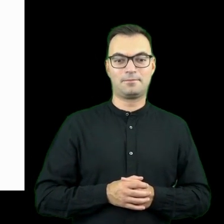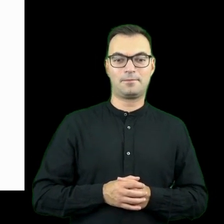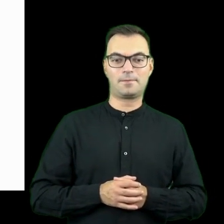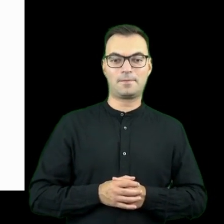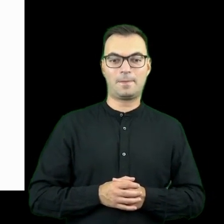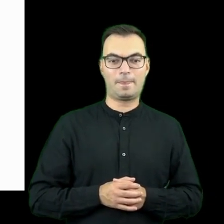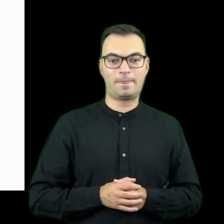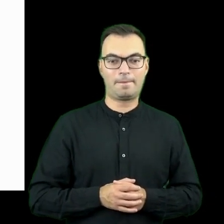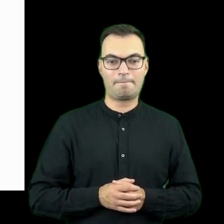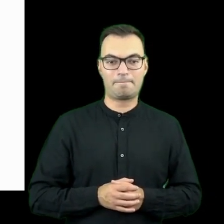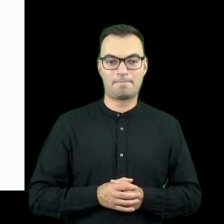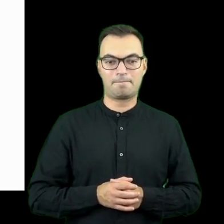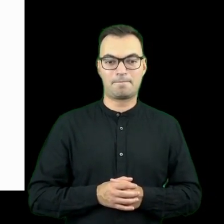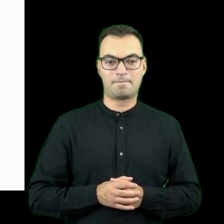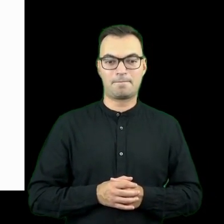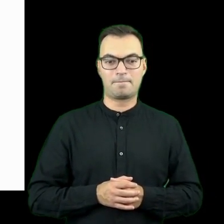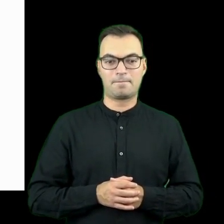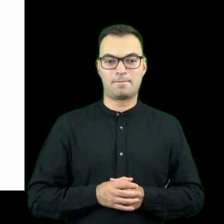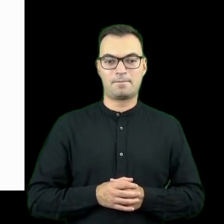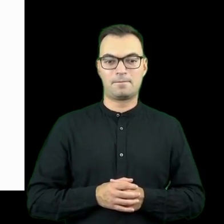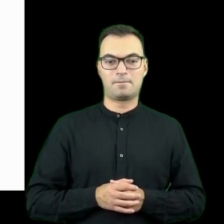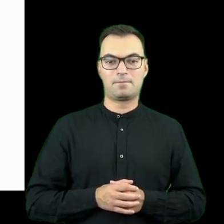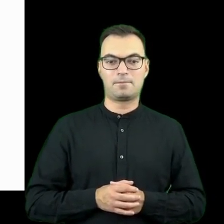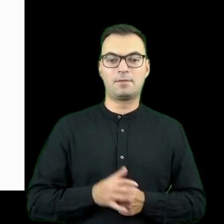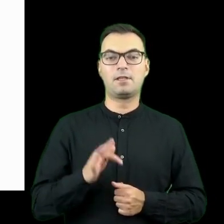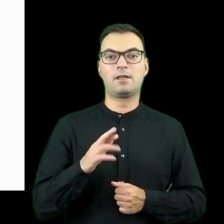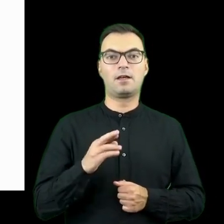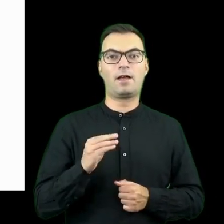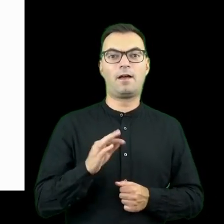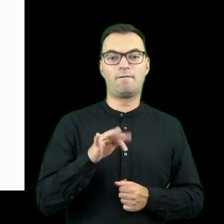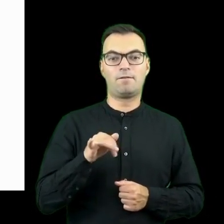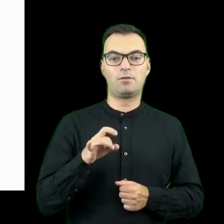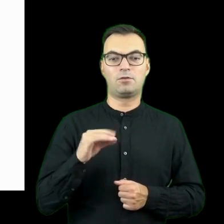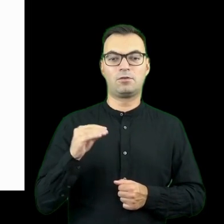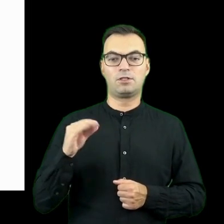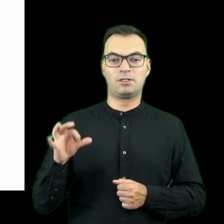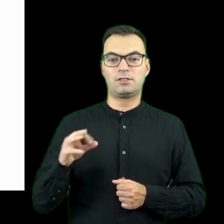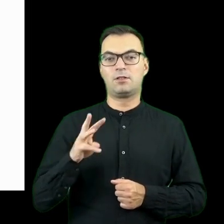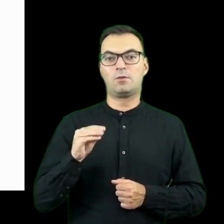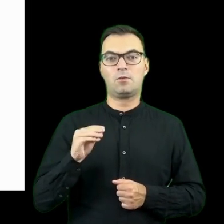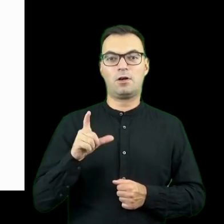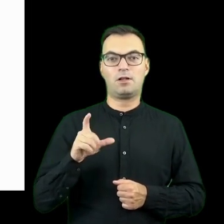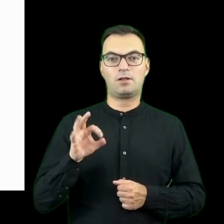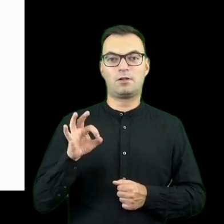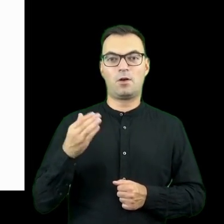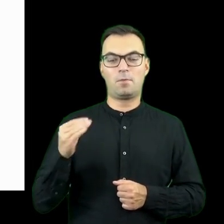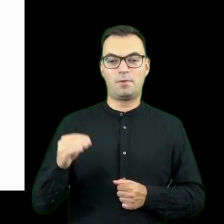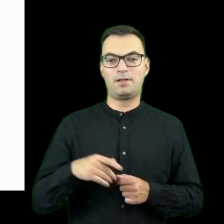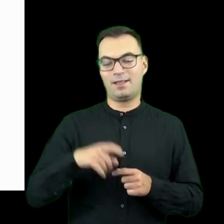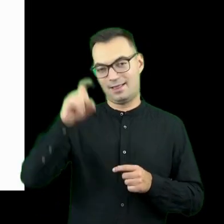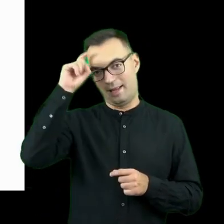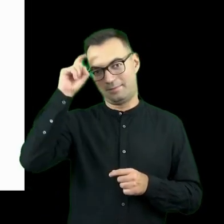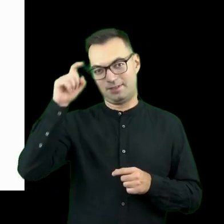prezentację tych przykładów. Refugees Welcome, tym razem inicjatywa z Niemiec, która